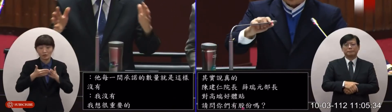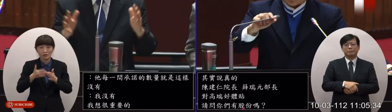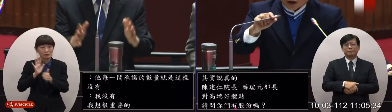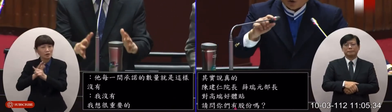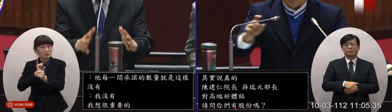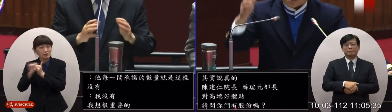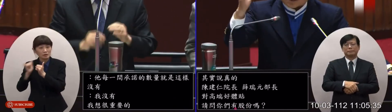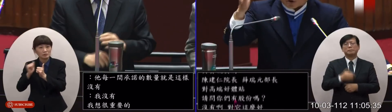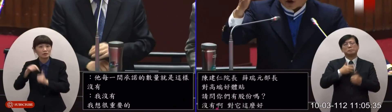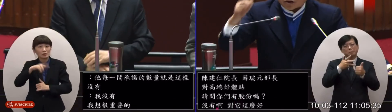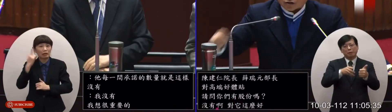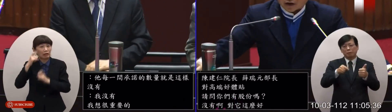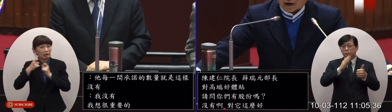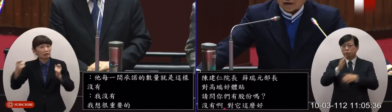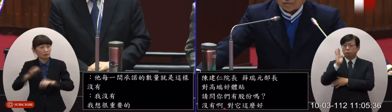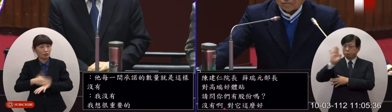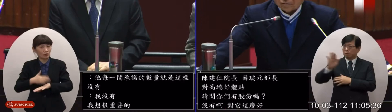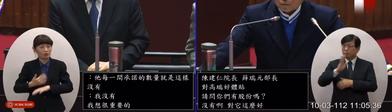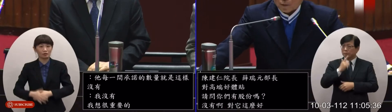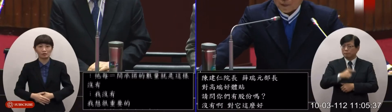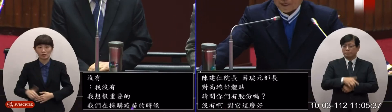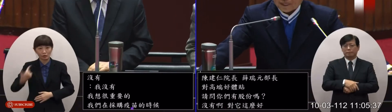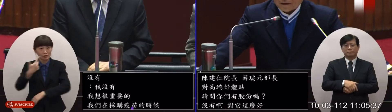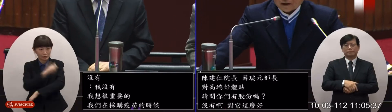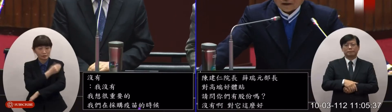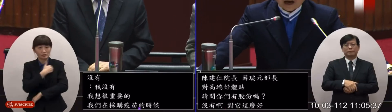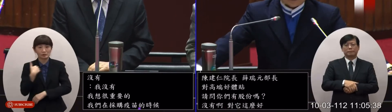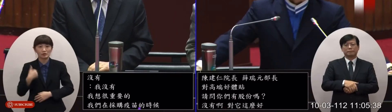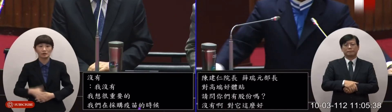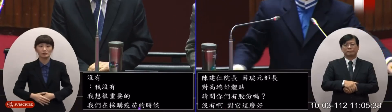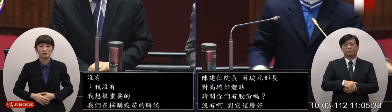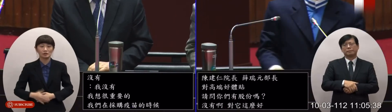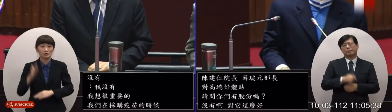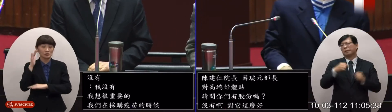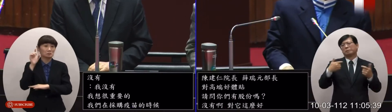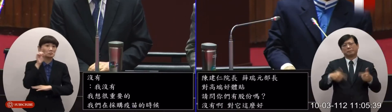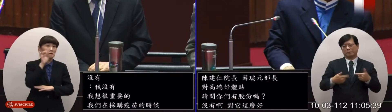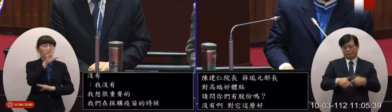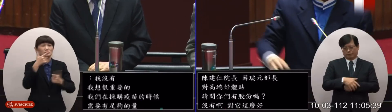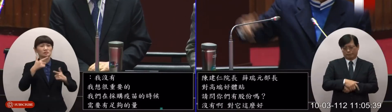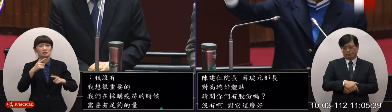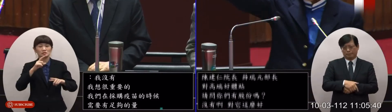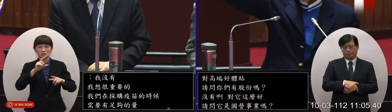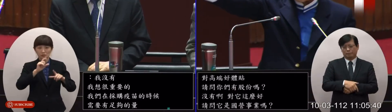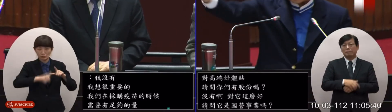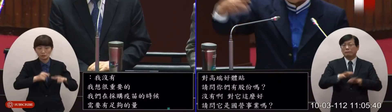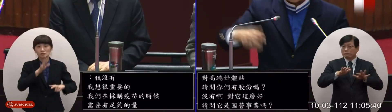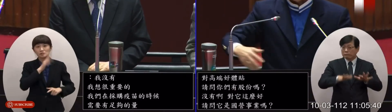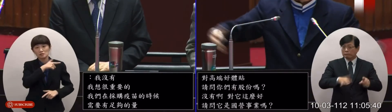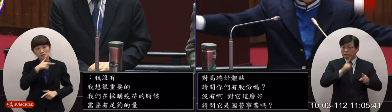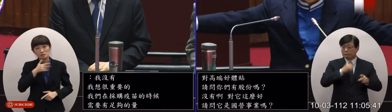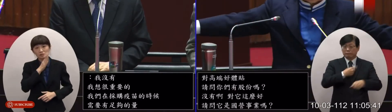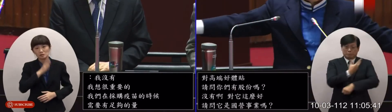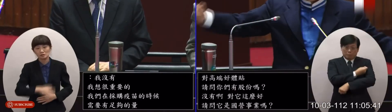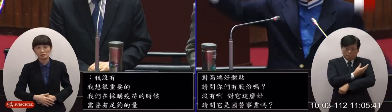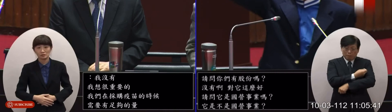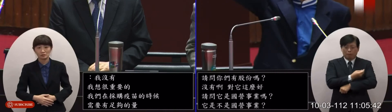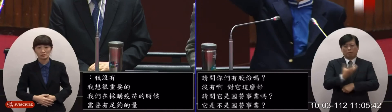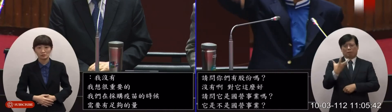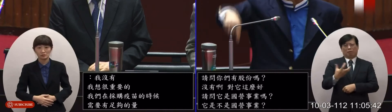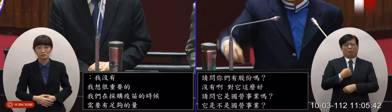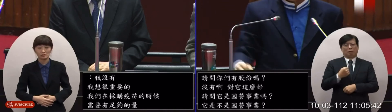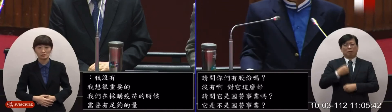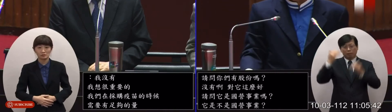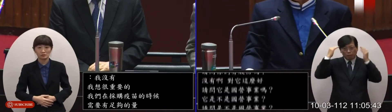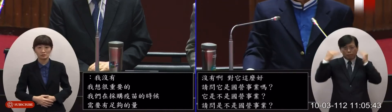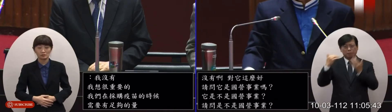短的時間內都可以去購國營事業他不是國營事業他是市業他不是嘛對他現在做的疫苗大家都知道韓